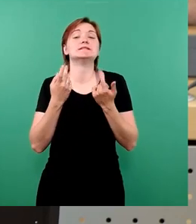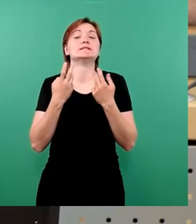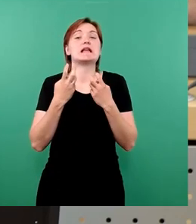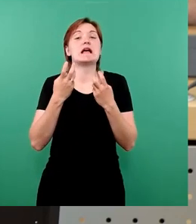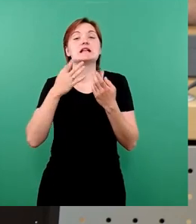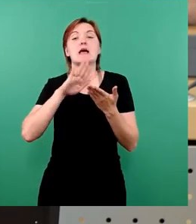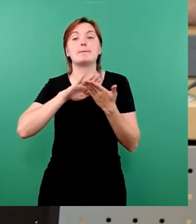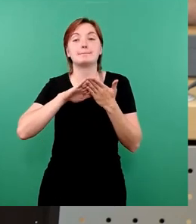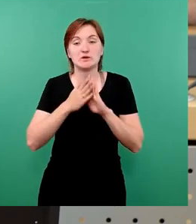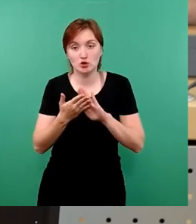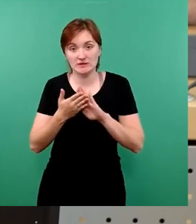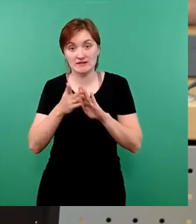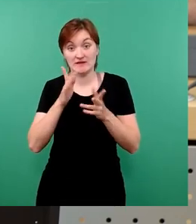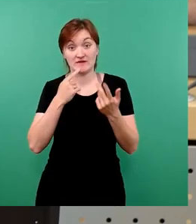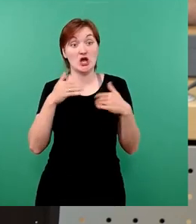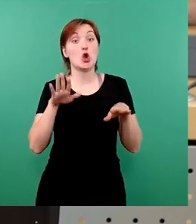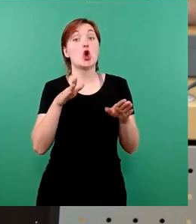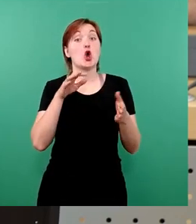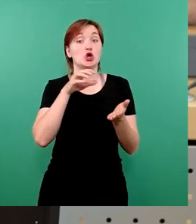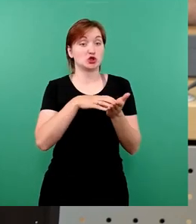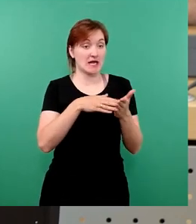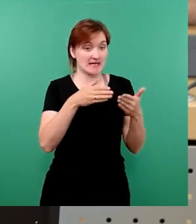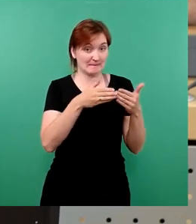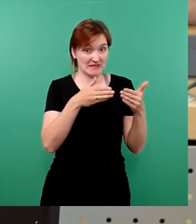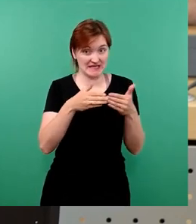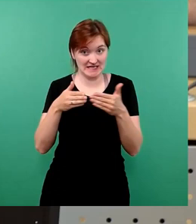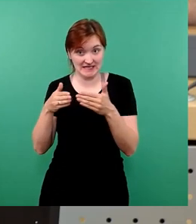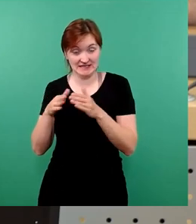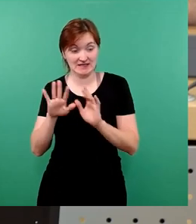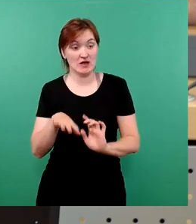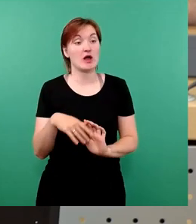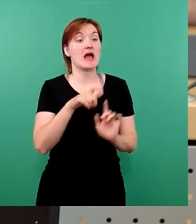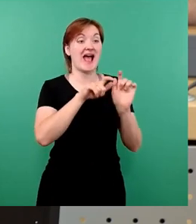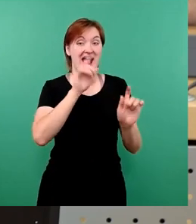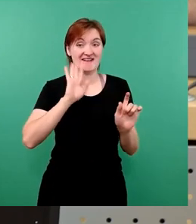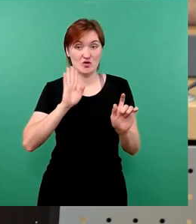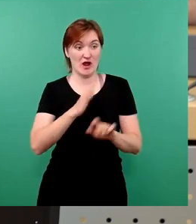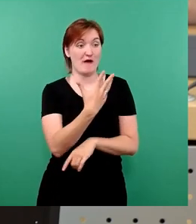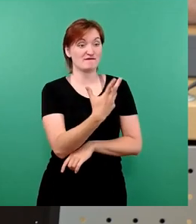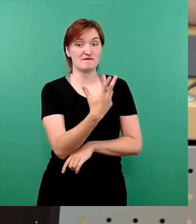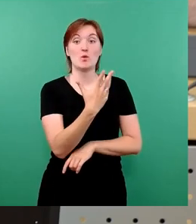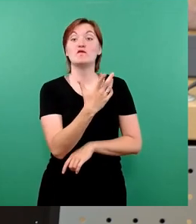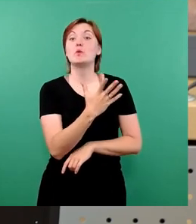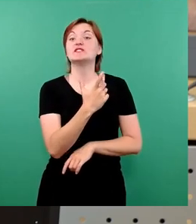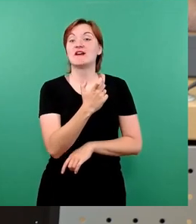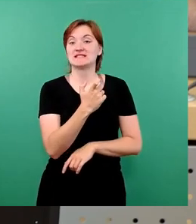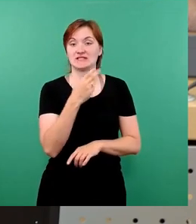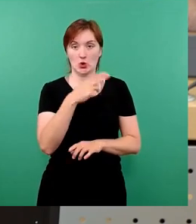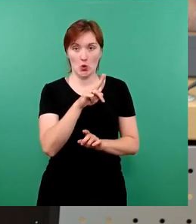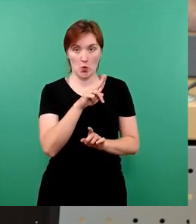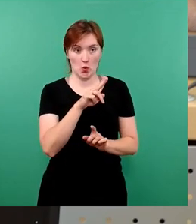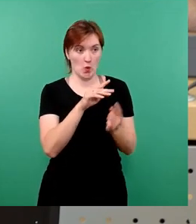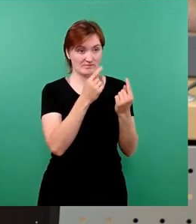die Stadtbezirke 25 Euro pro Einwohner Verfügungsmittel bekommen. Die